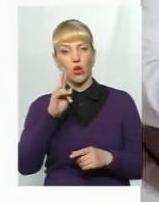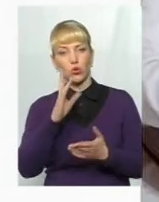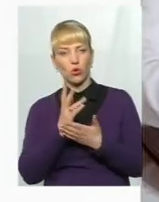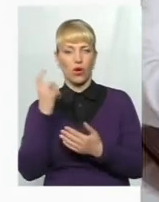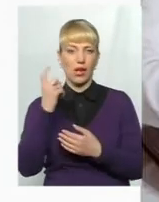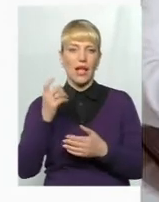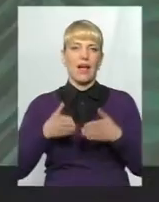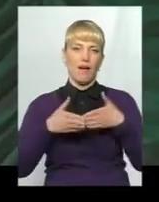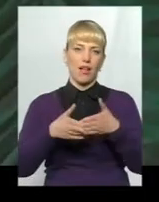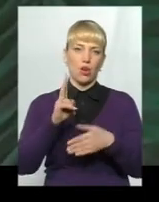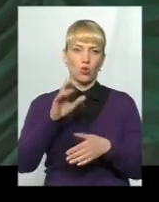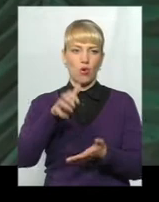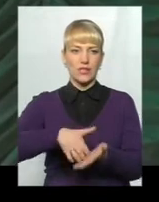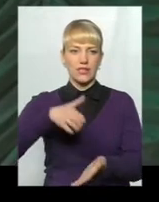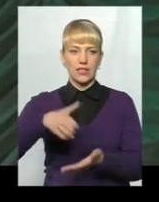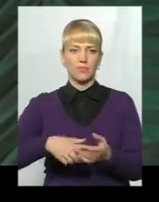екскаватором.